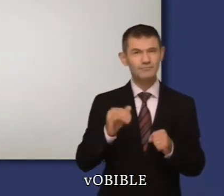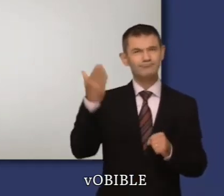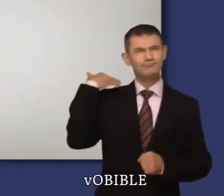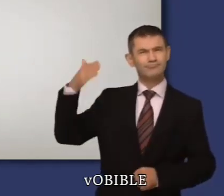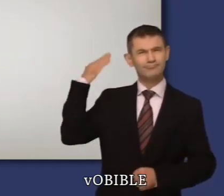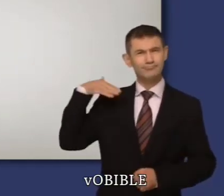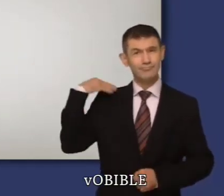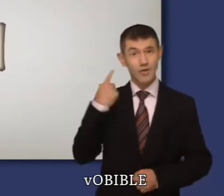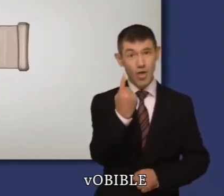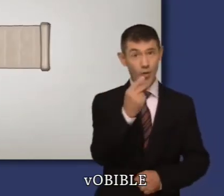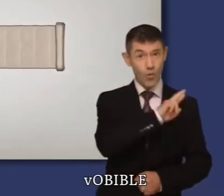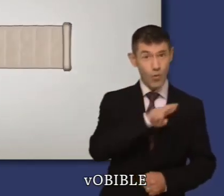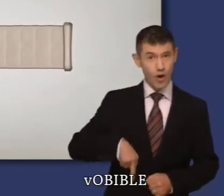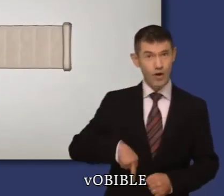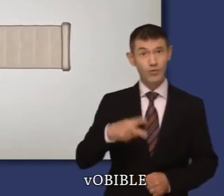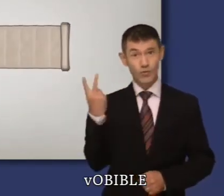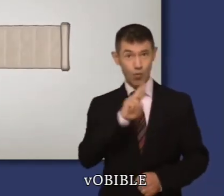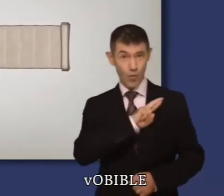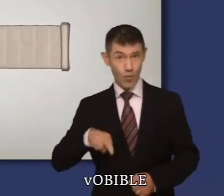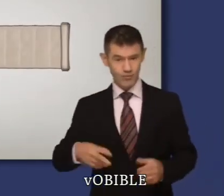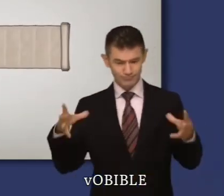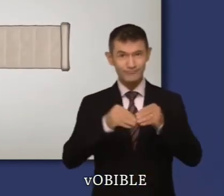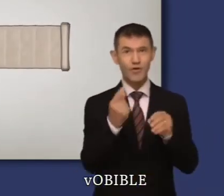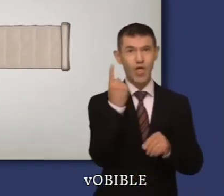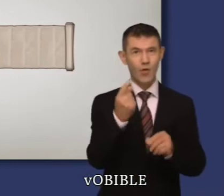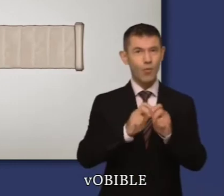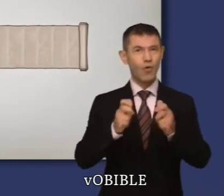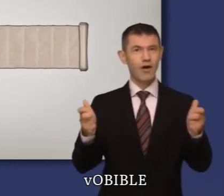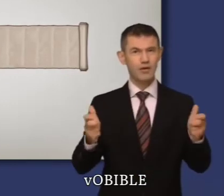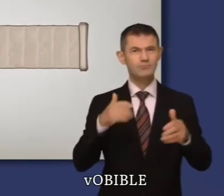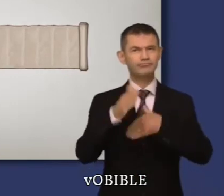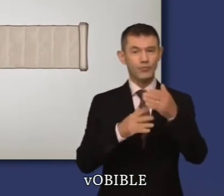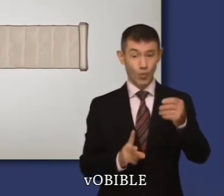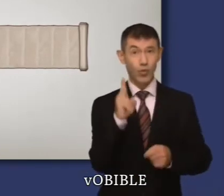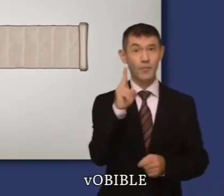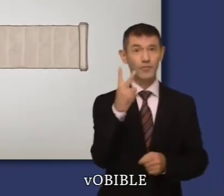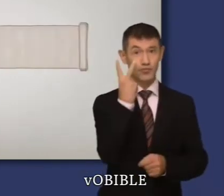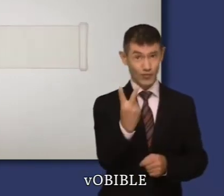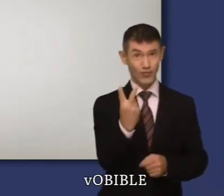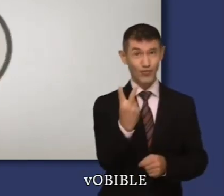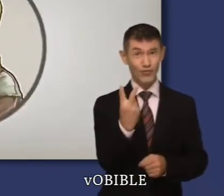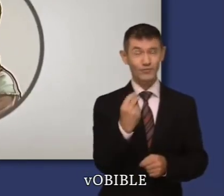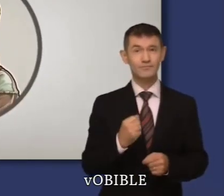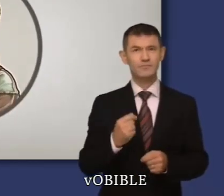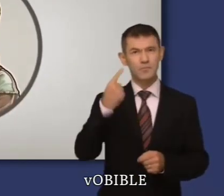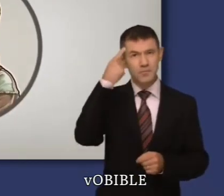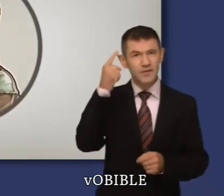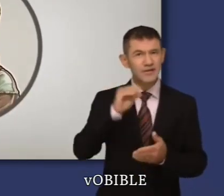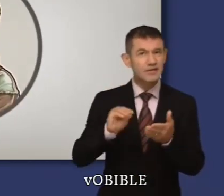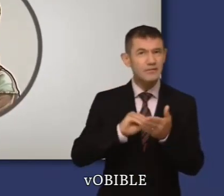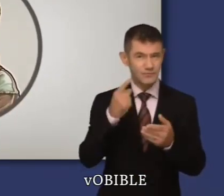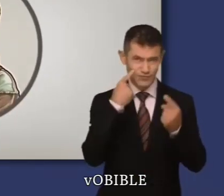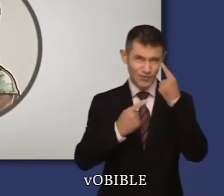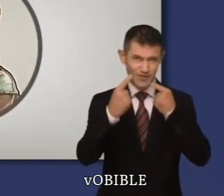Un roi et deux rois formaient au départ un seul volume qui a plus tard été divisé en deux livres. On pense que